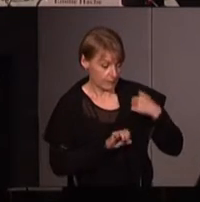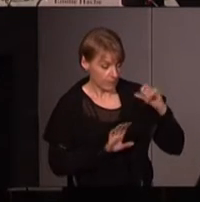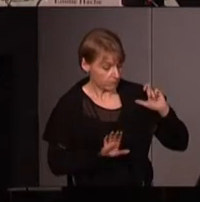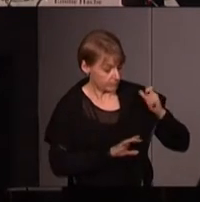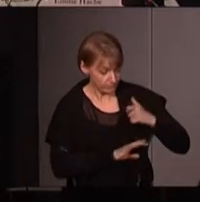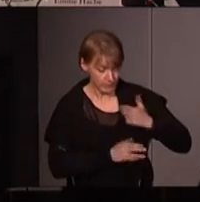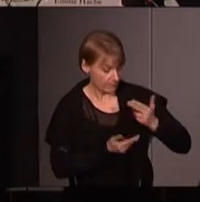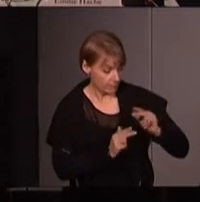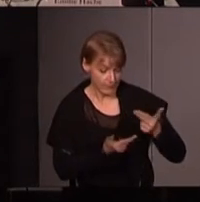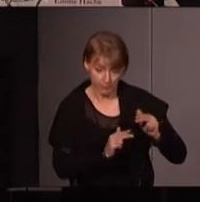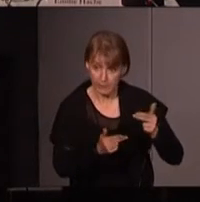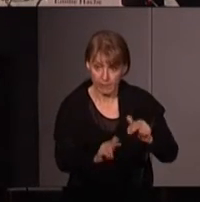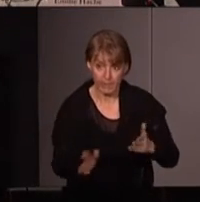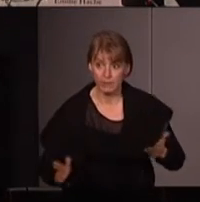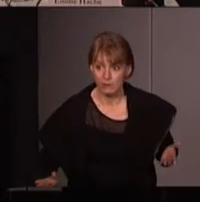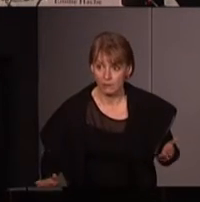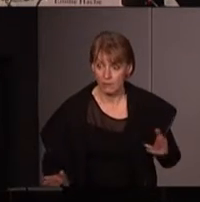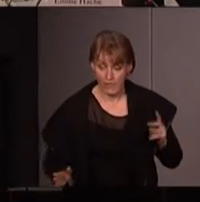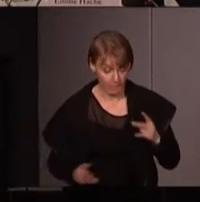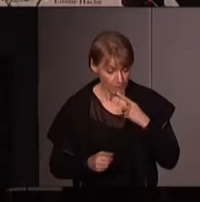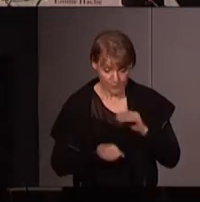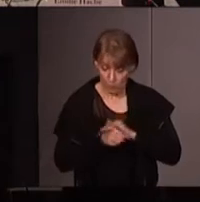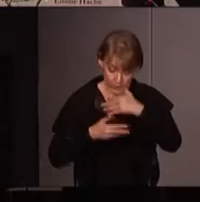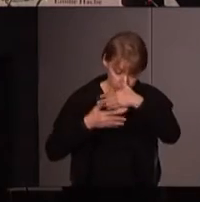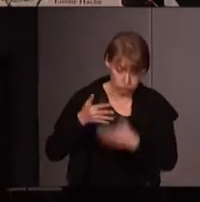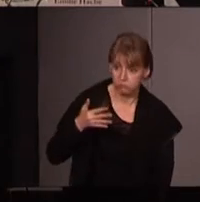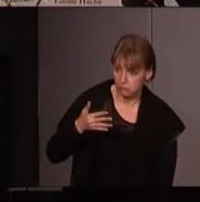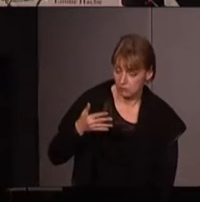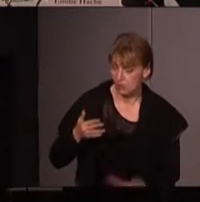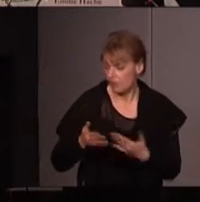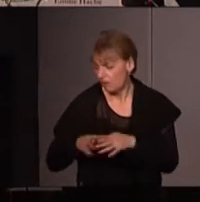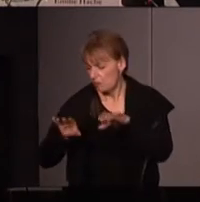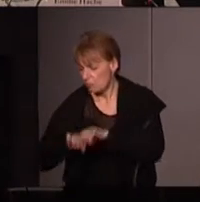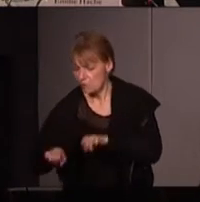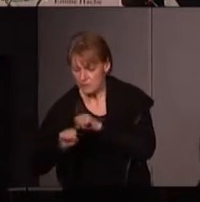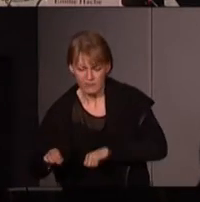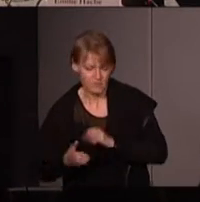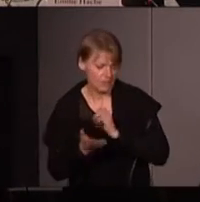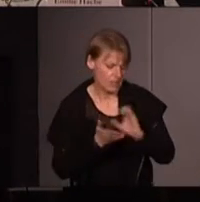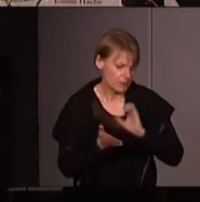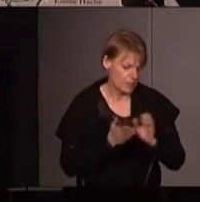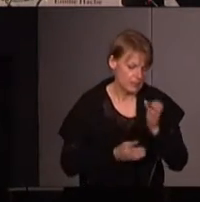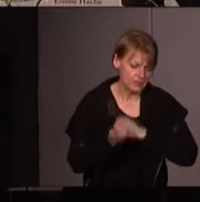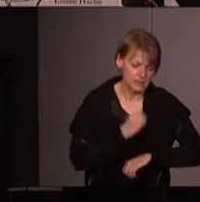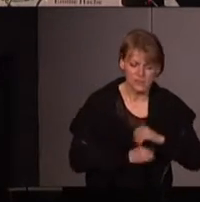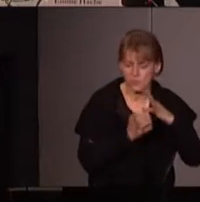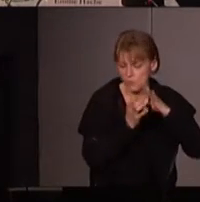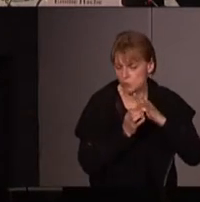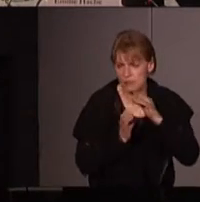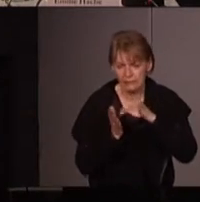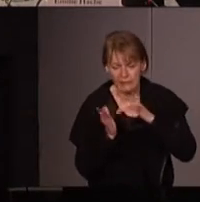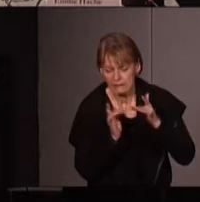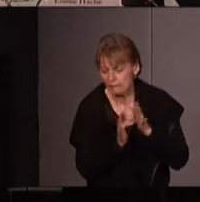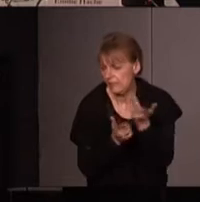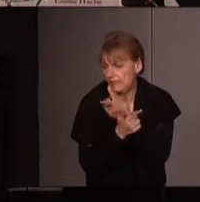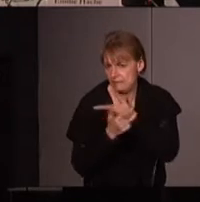et tout est en cause dans le productivisme capitalisme scientisme et chrétienté et tout